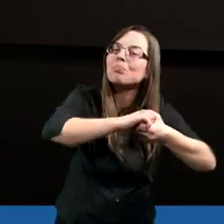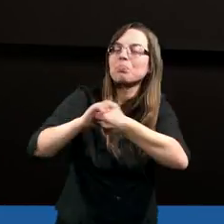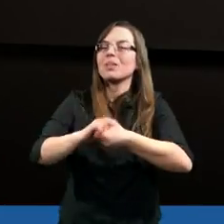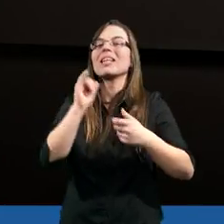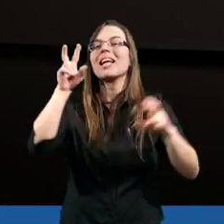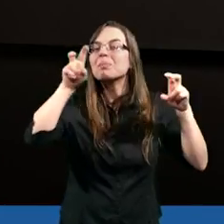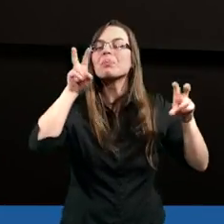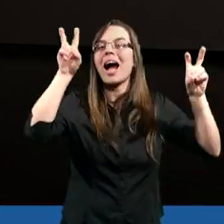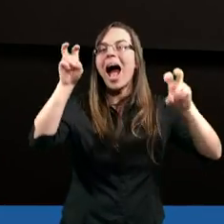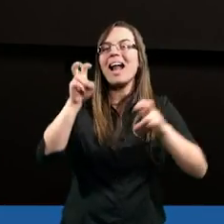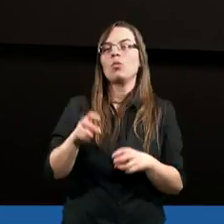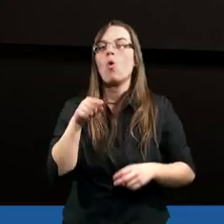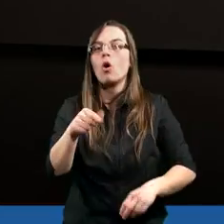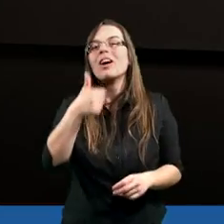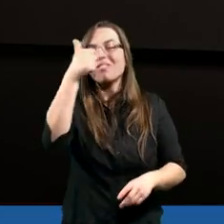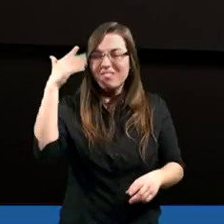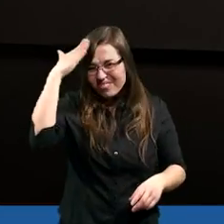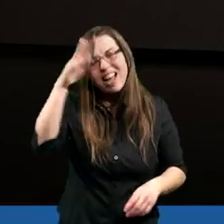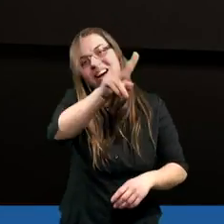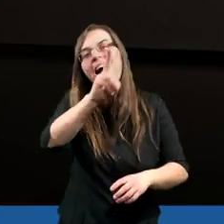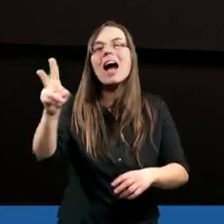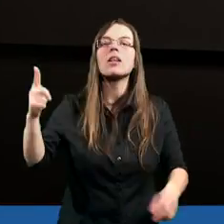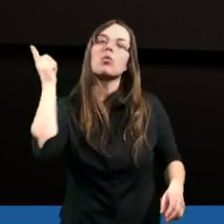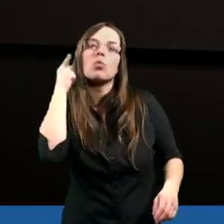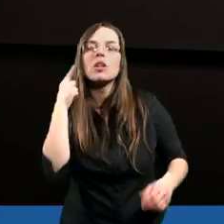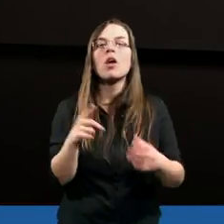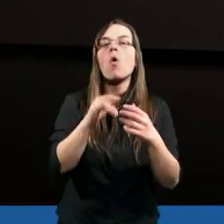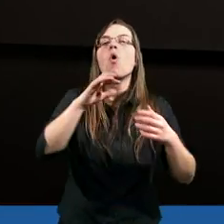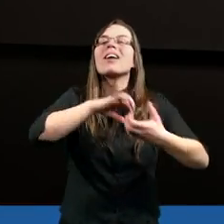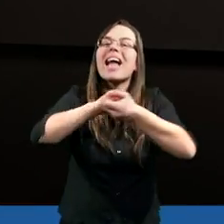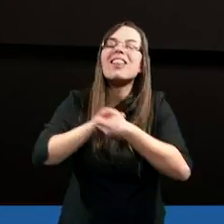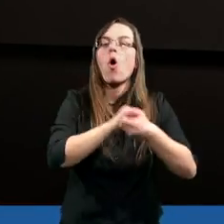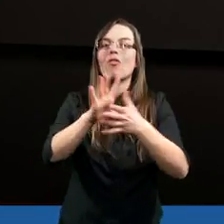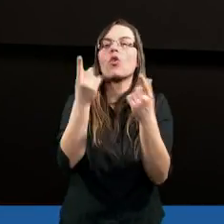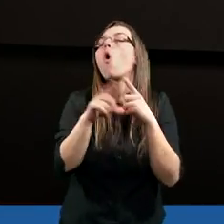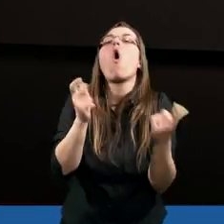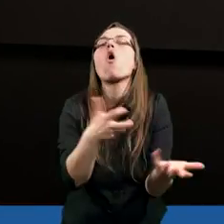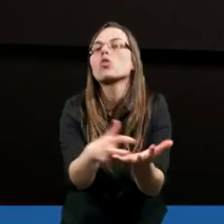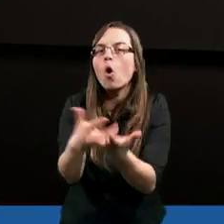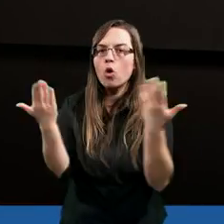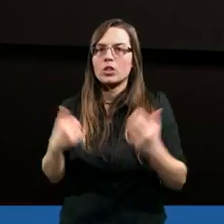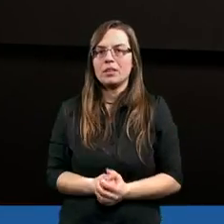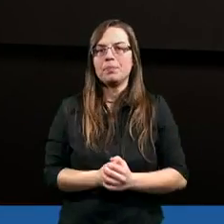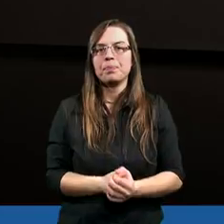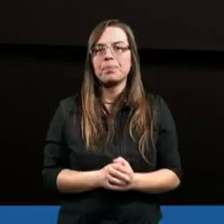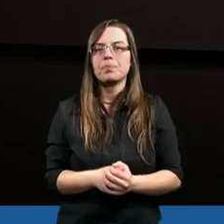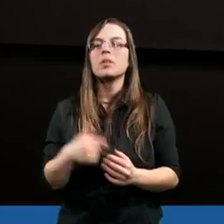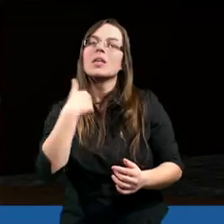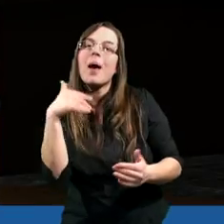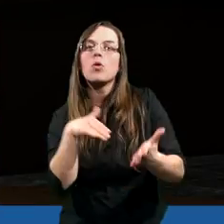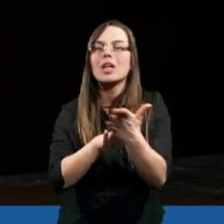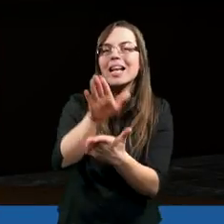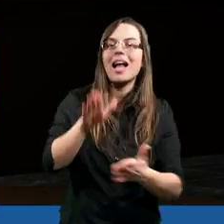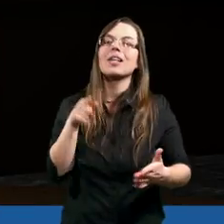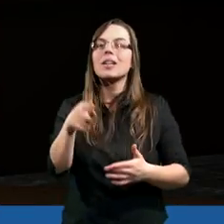które pewnie każdy wielokrotnie usłyszał o potrzebie jedności w Kościele. Co to takiego? Ja może